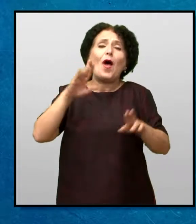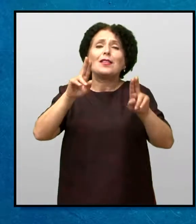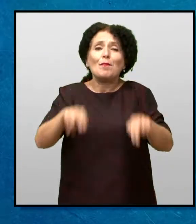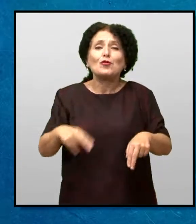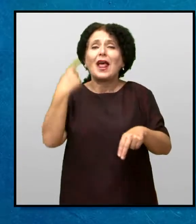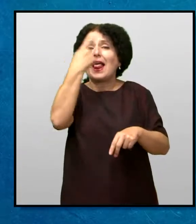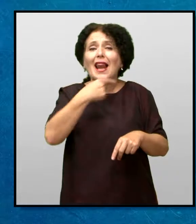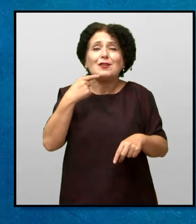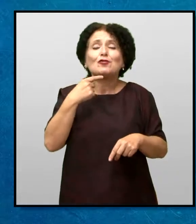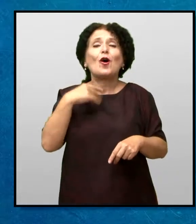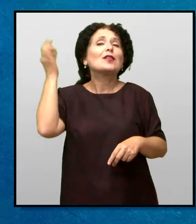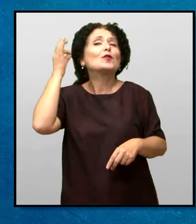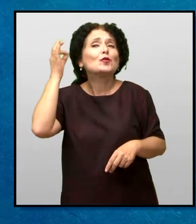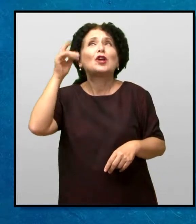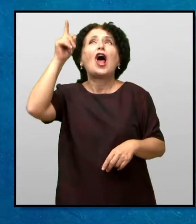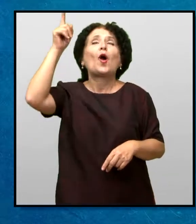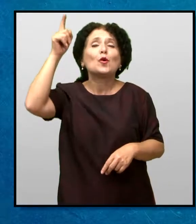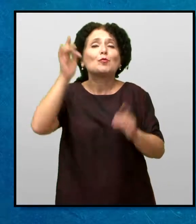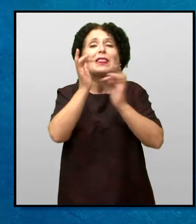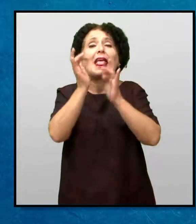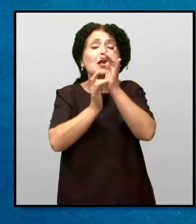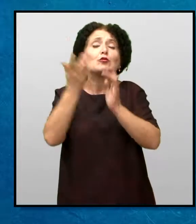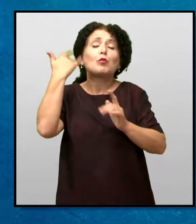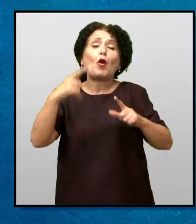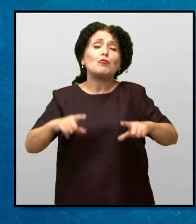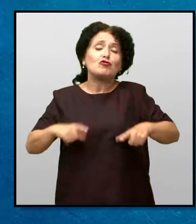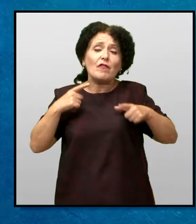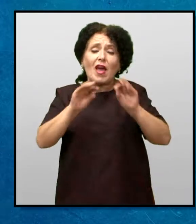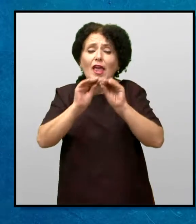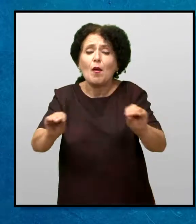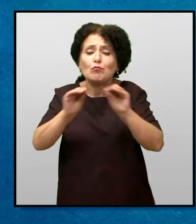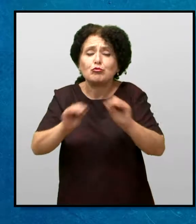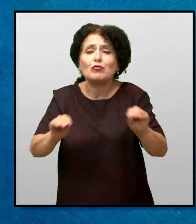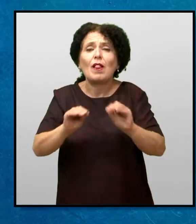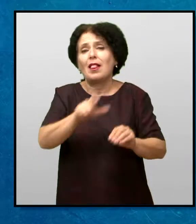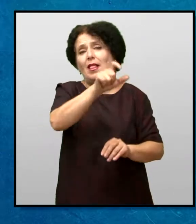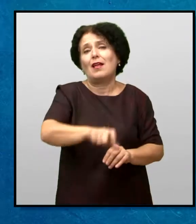да може лично да го слуша Господ Исус Кога тој ги получувал лугето